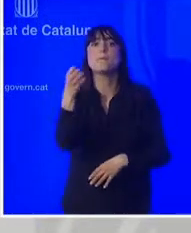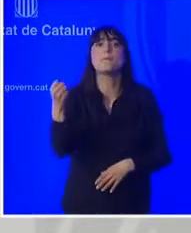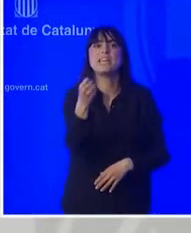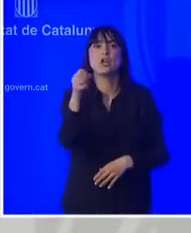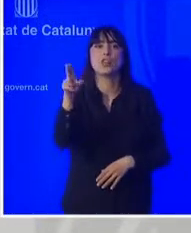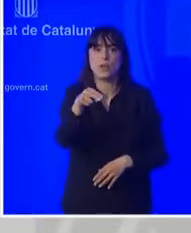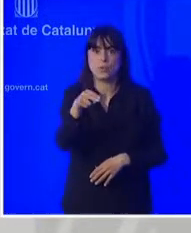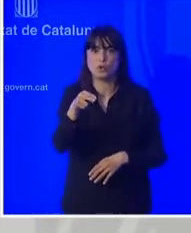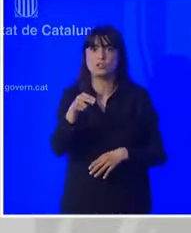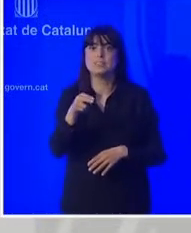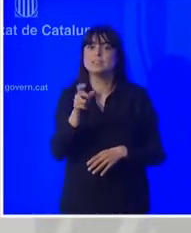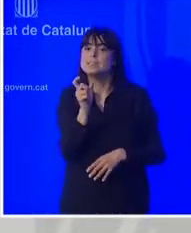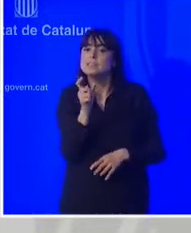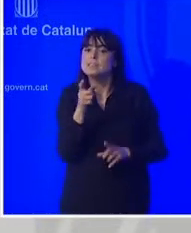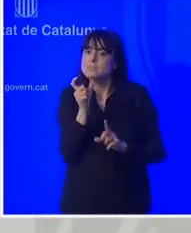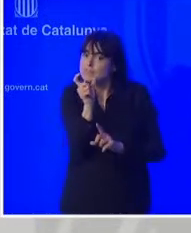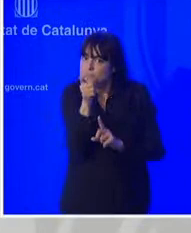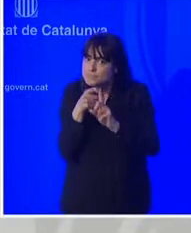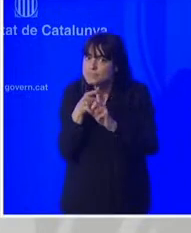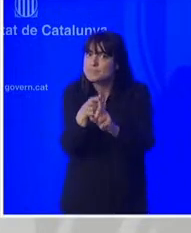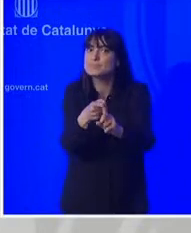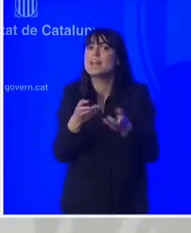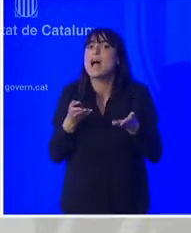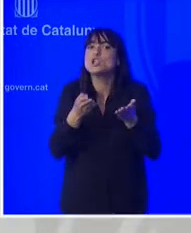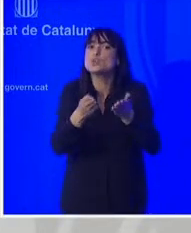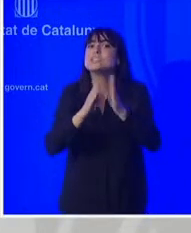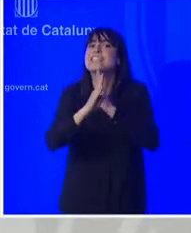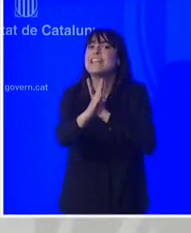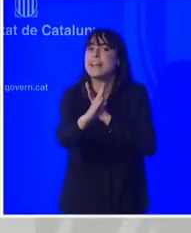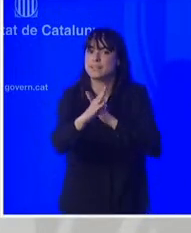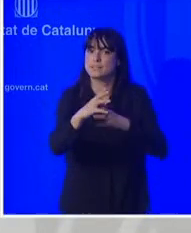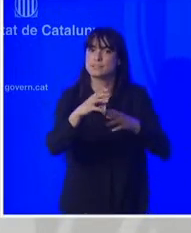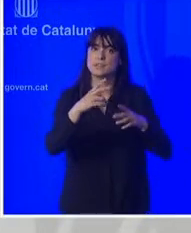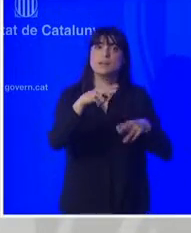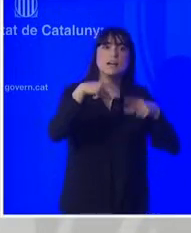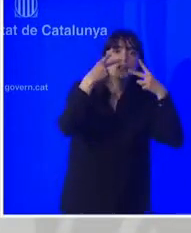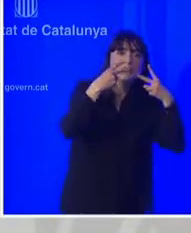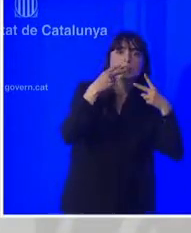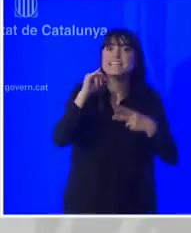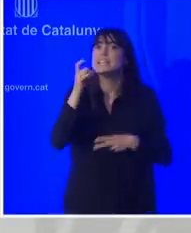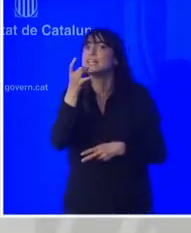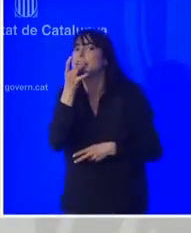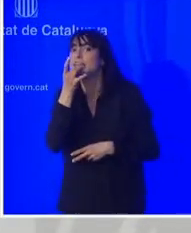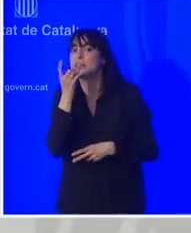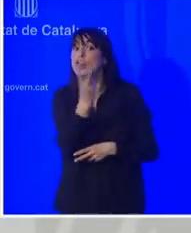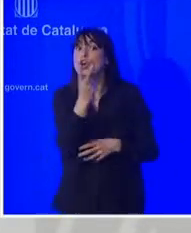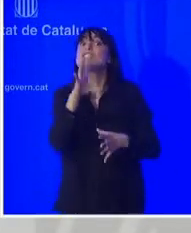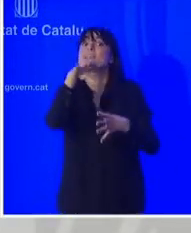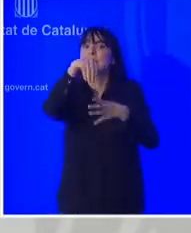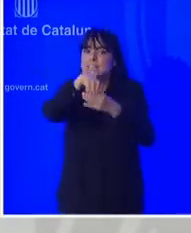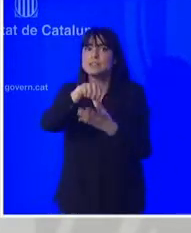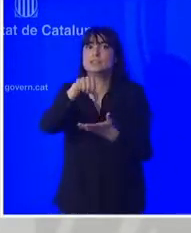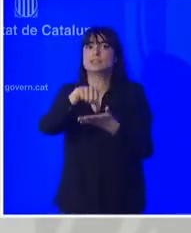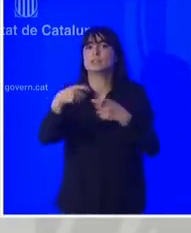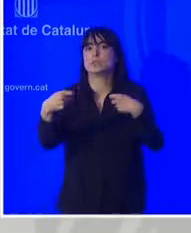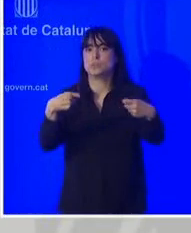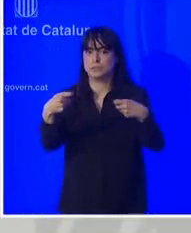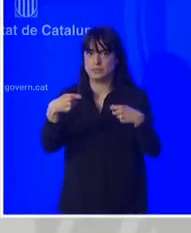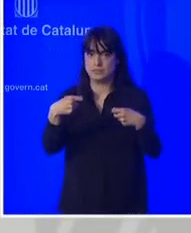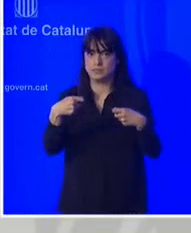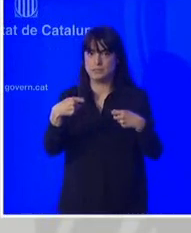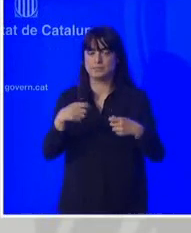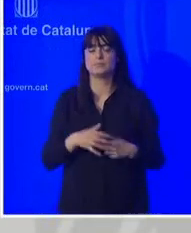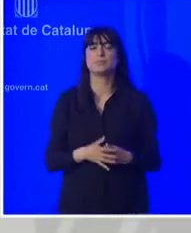reforçar els ajuts directes per a aquells establiments de restauració que es troben situats en centres, galeries i recintes